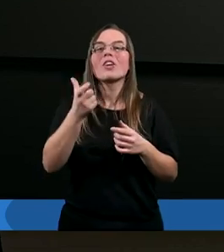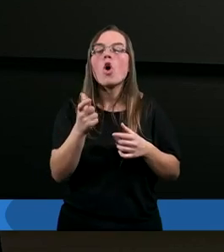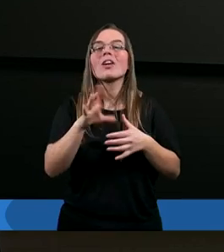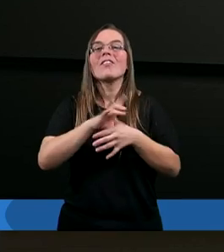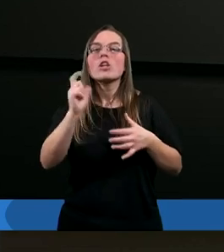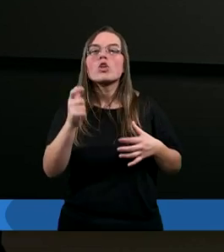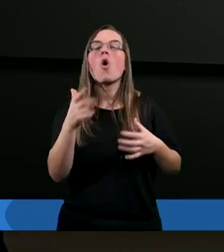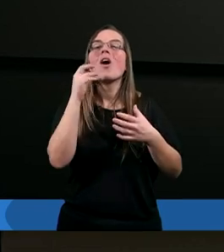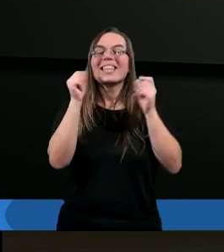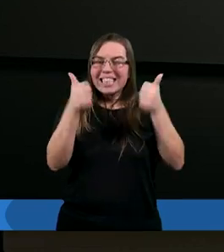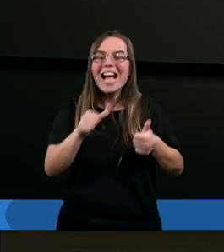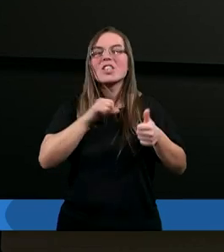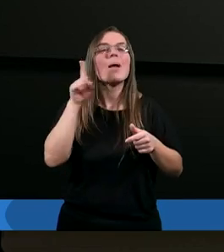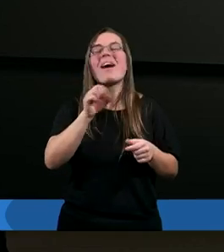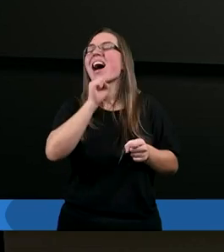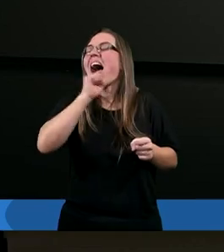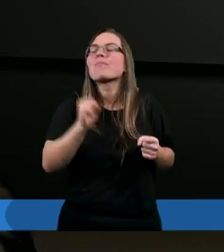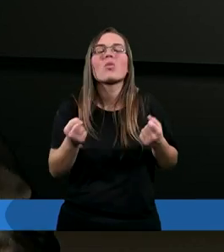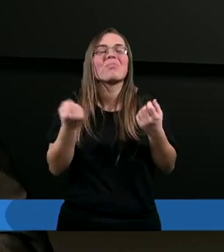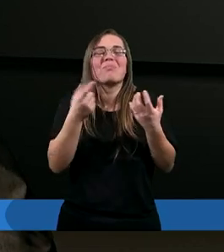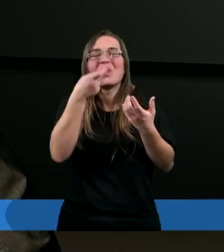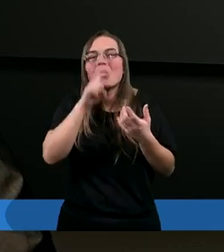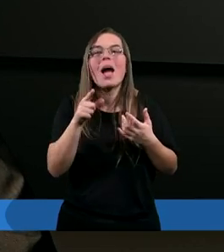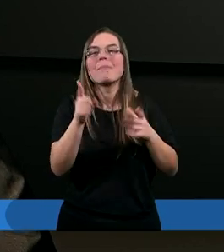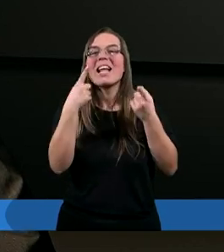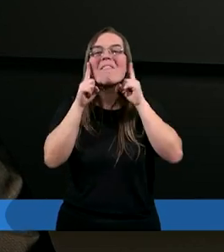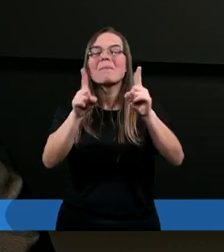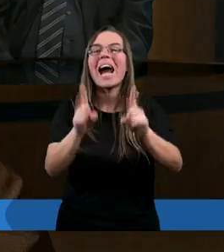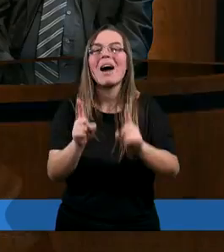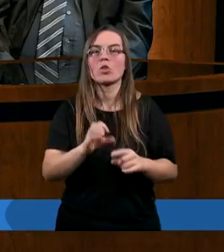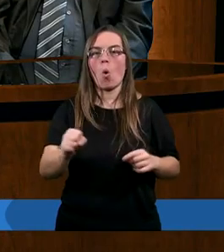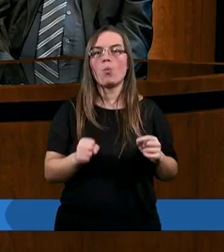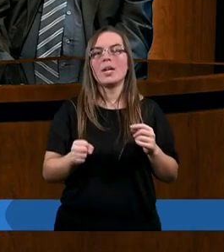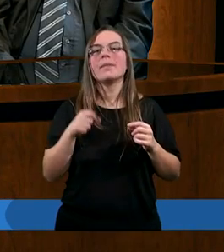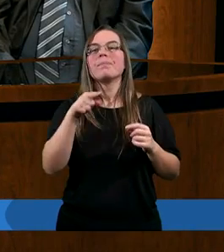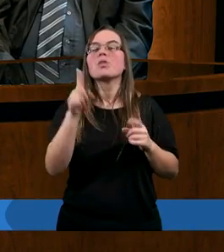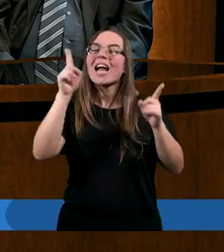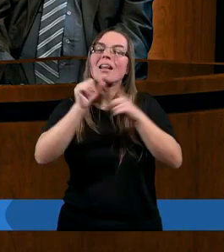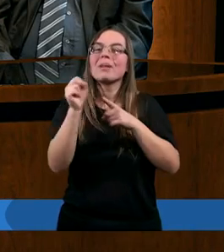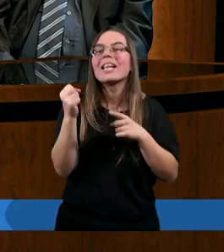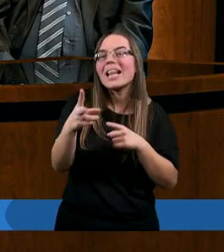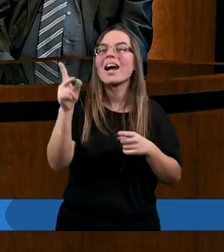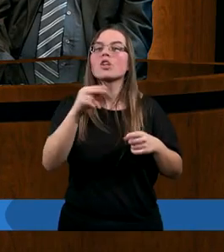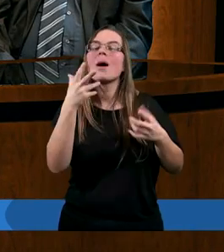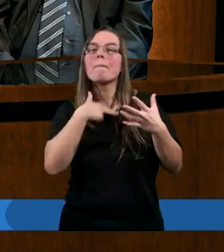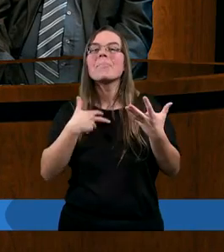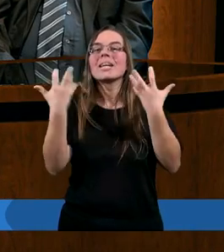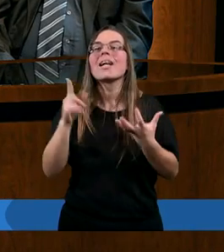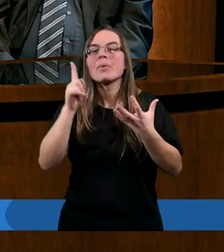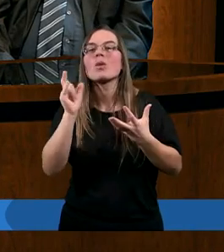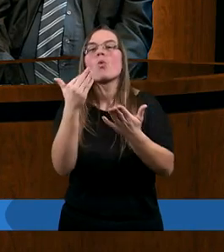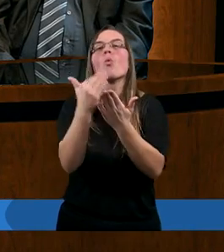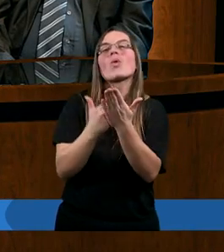wydaje się być najbardziej absurdalną częścią tego równania. Nieprawdaż? Czasami jest tak, że gdy chcemy coś